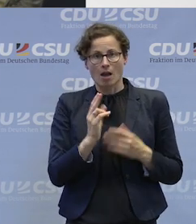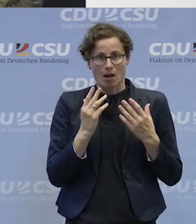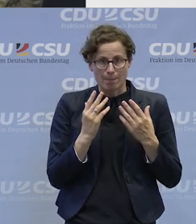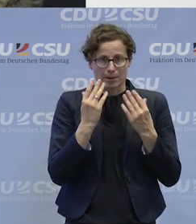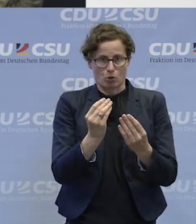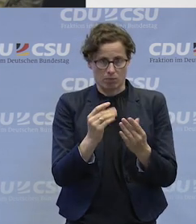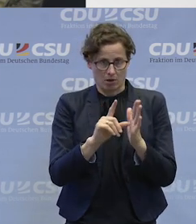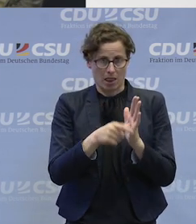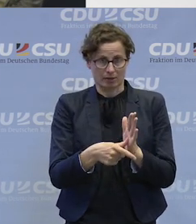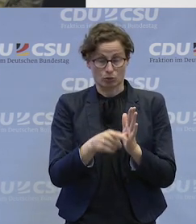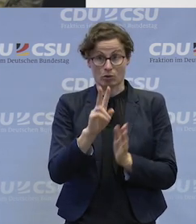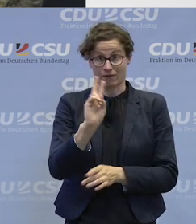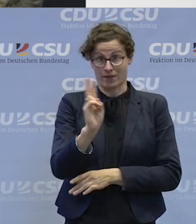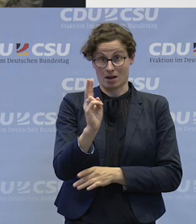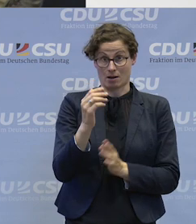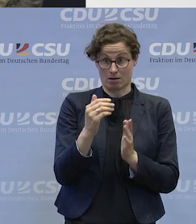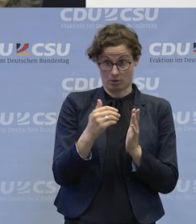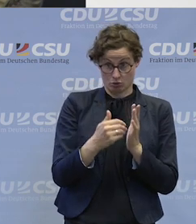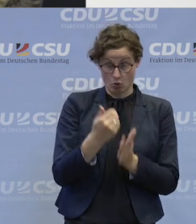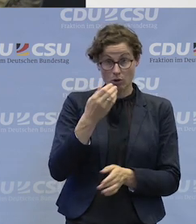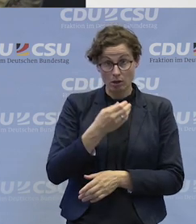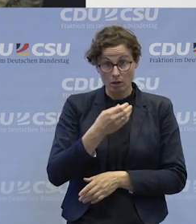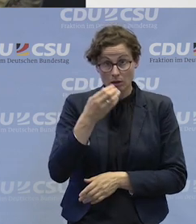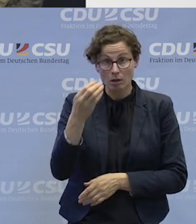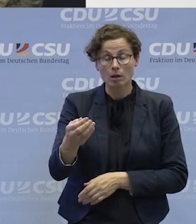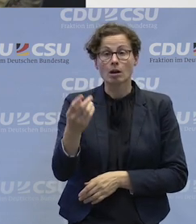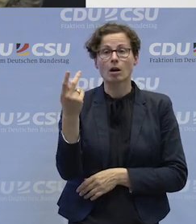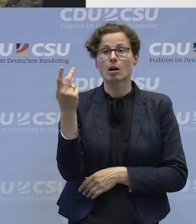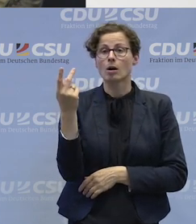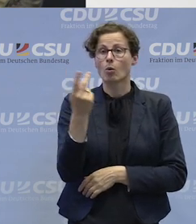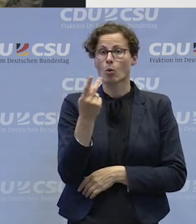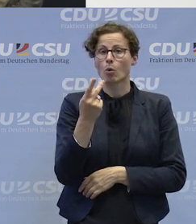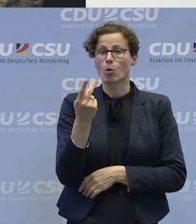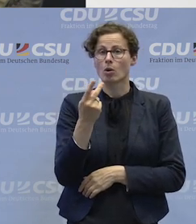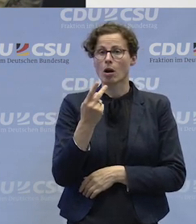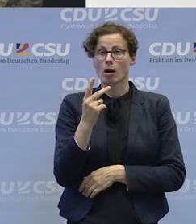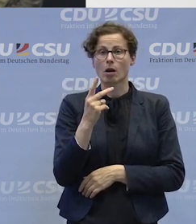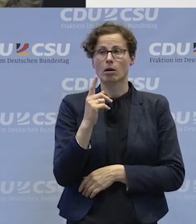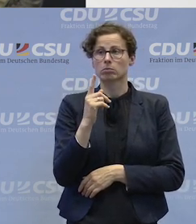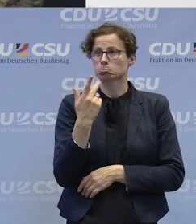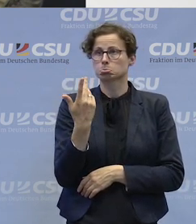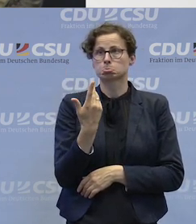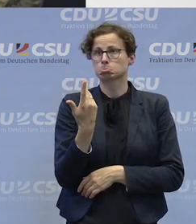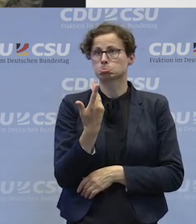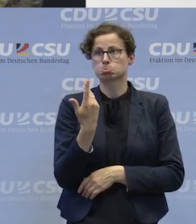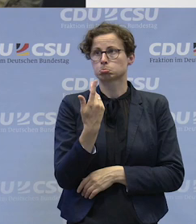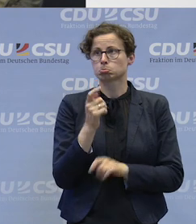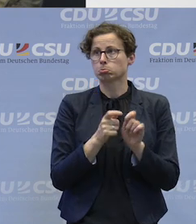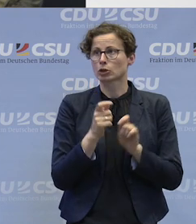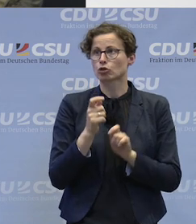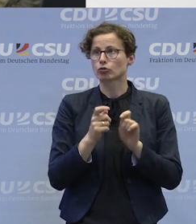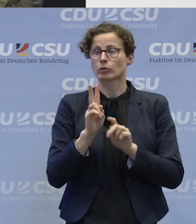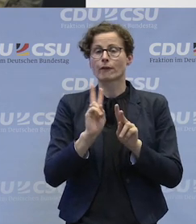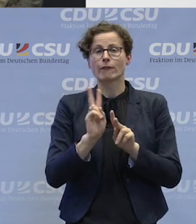Leistung, die neu eingestellt werden im Betrieb oder auch die im